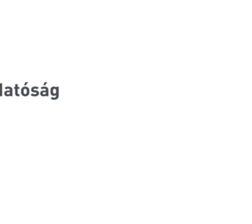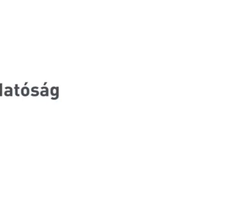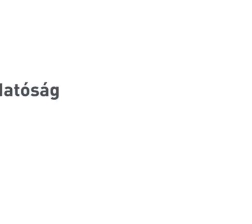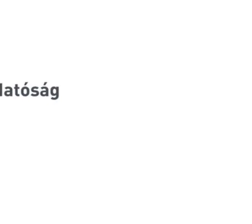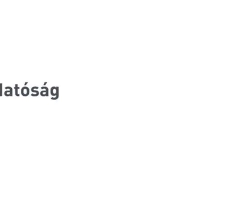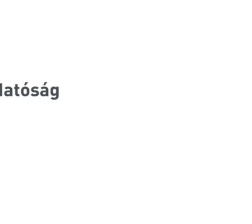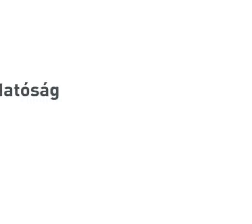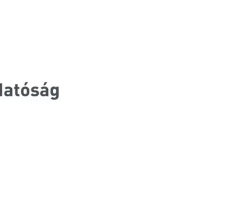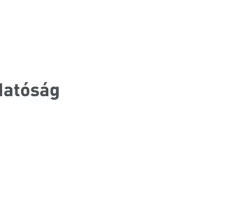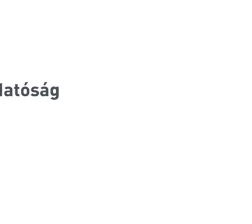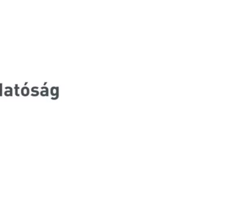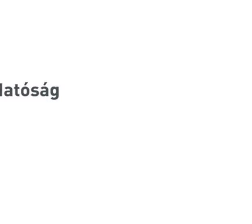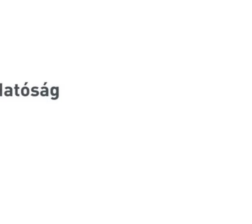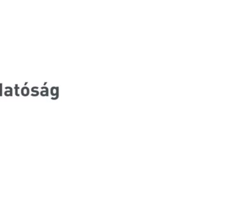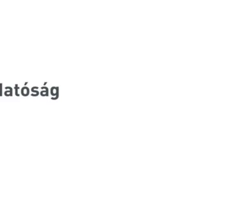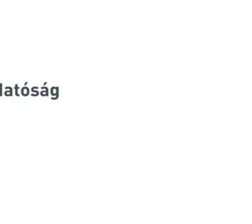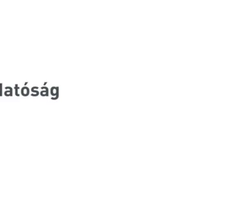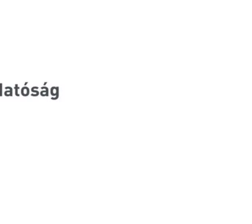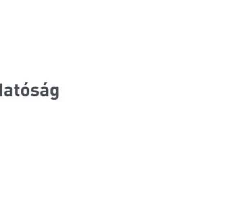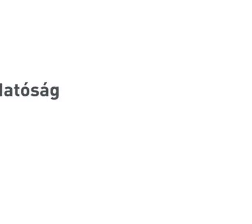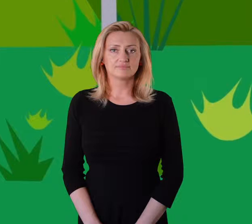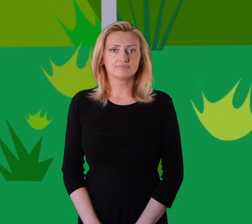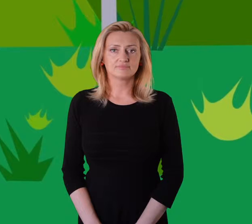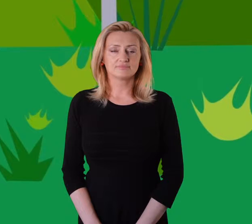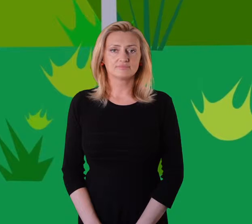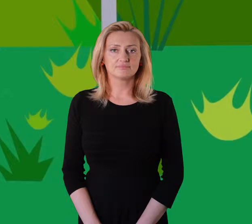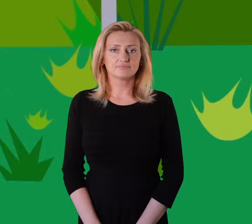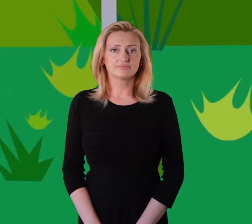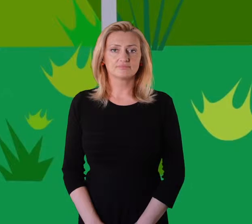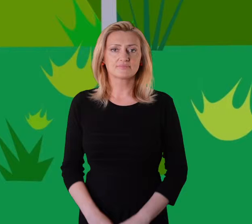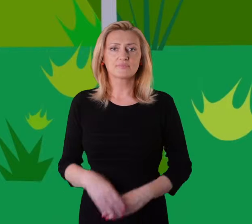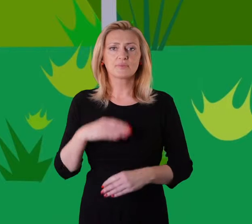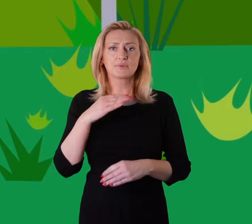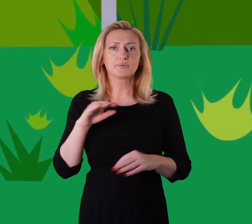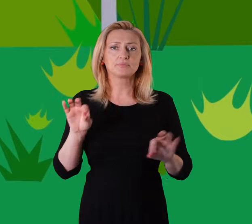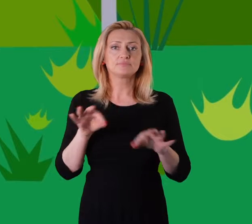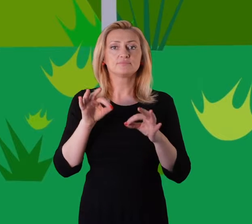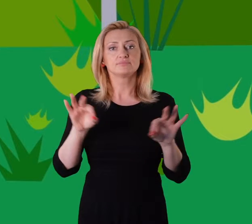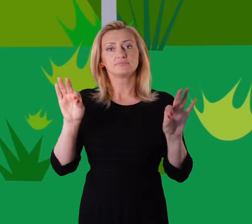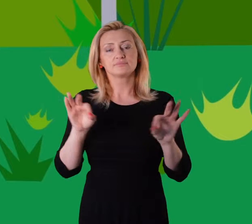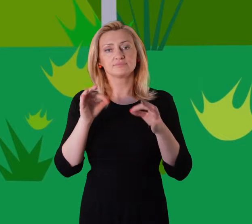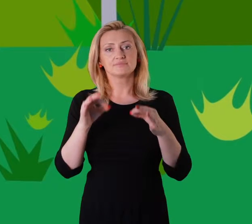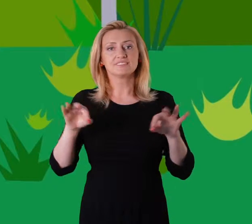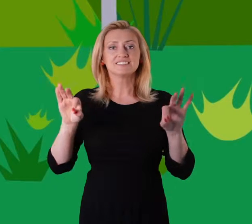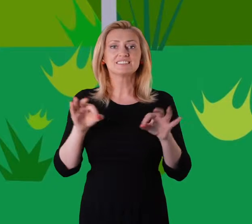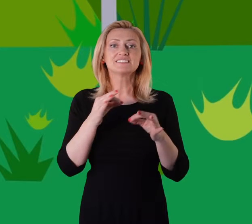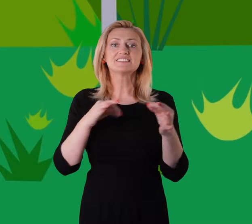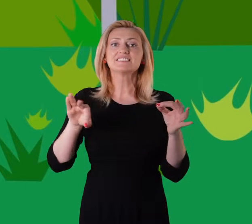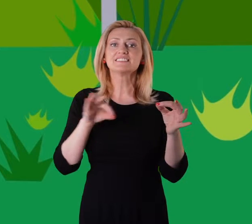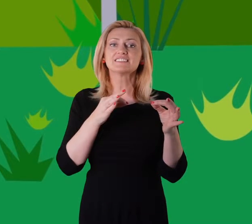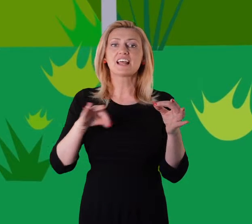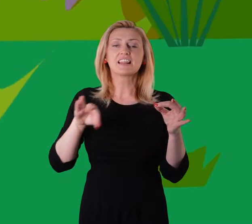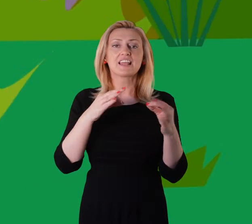Köszönöm szépen